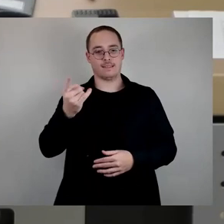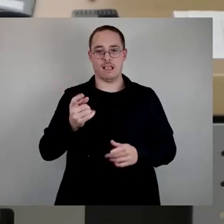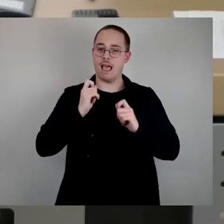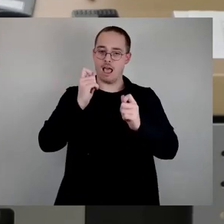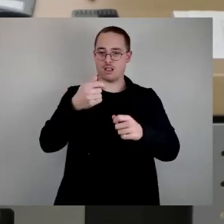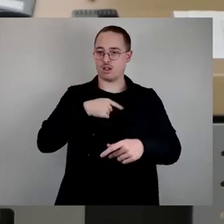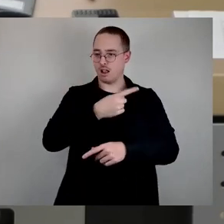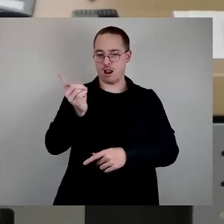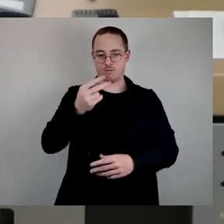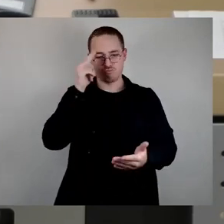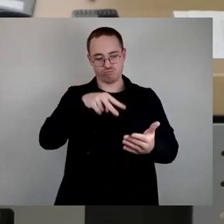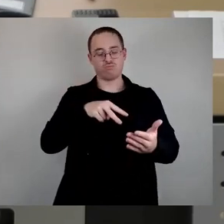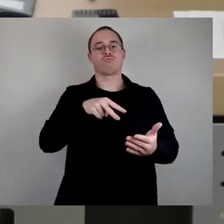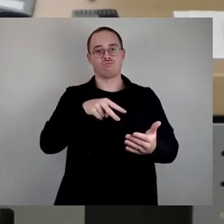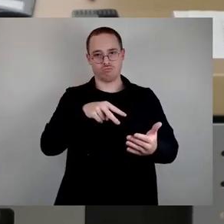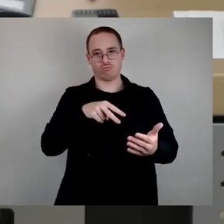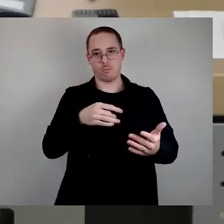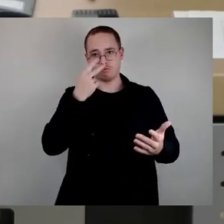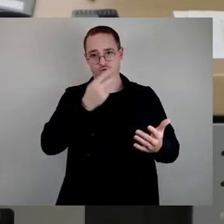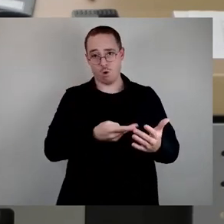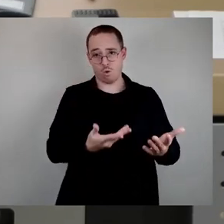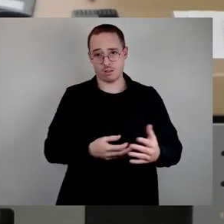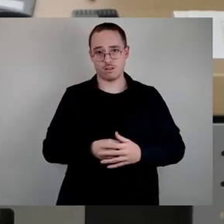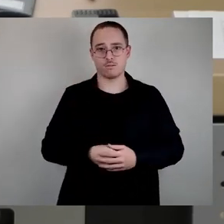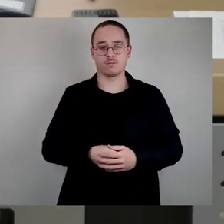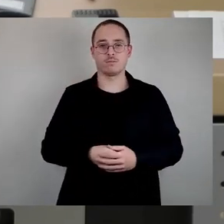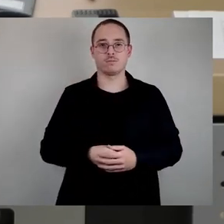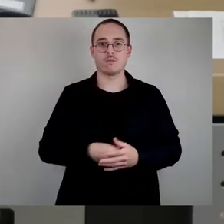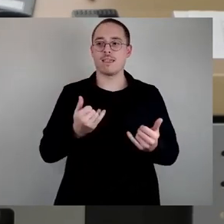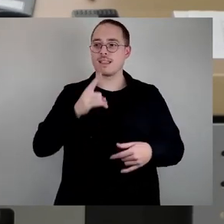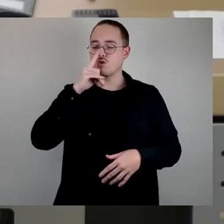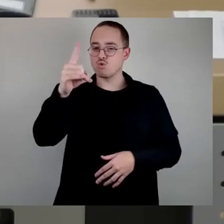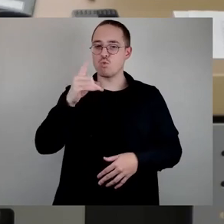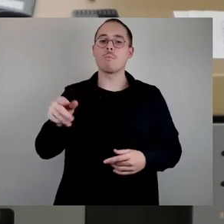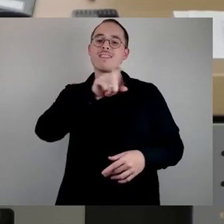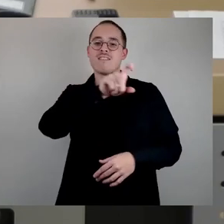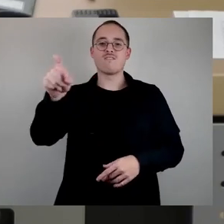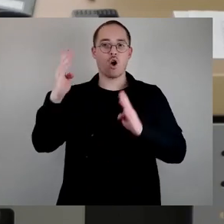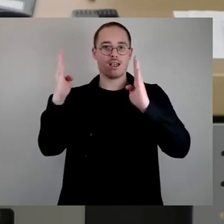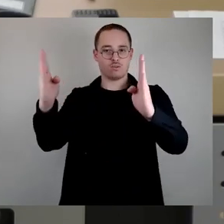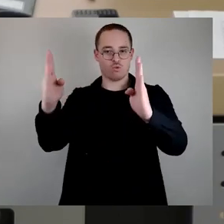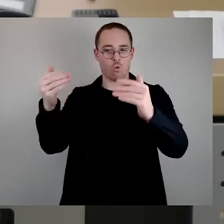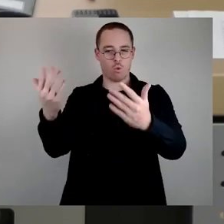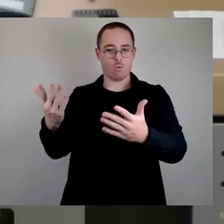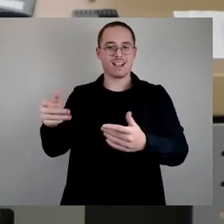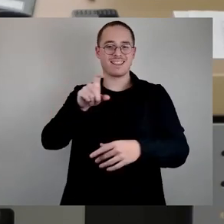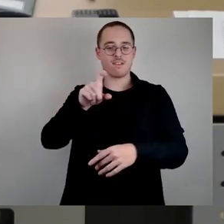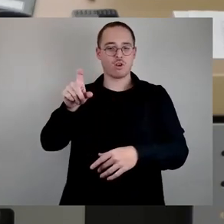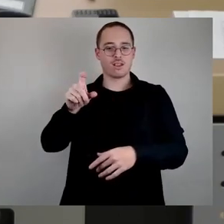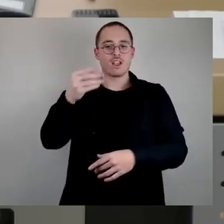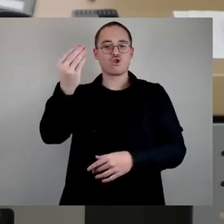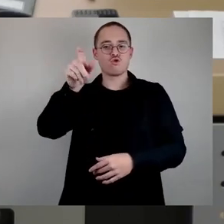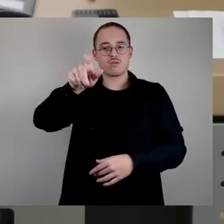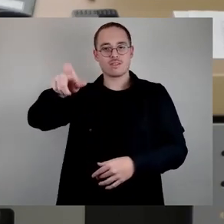und haben nur noch die Beschränkung der Anzahl der Auftritte der Künstler pro Woche mit aufgenommen, weil das wirklich ein Wunsch der